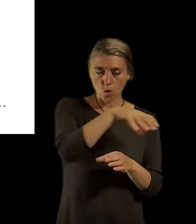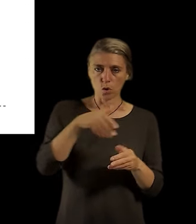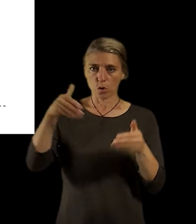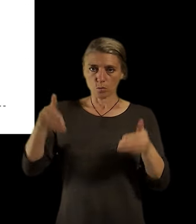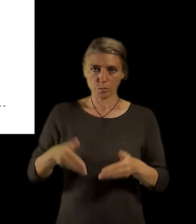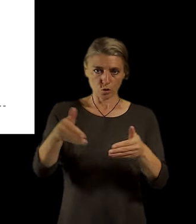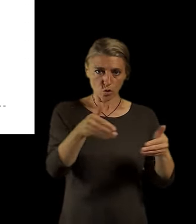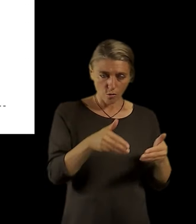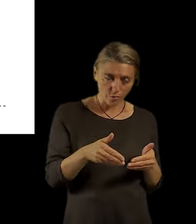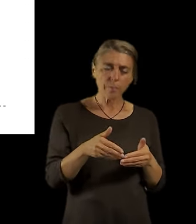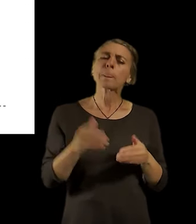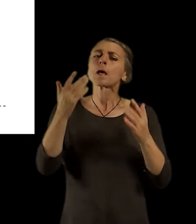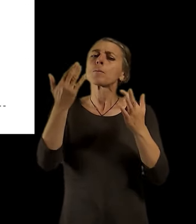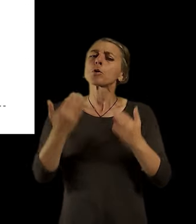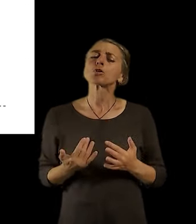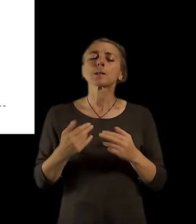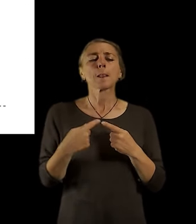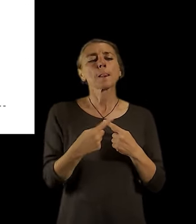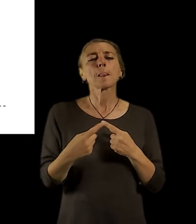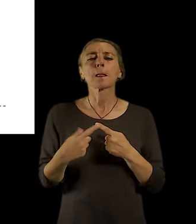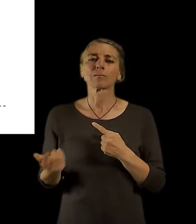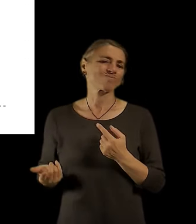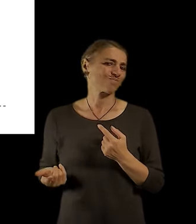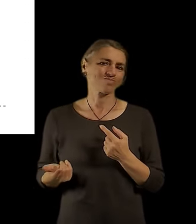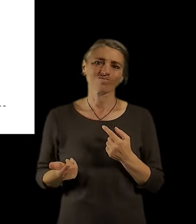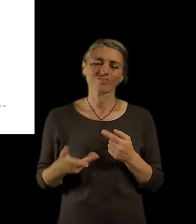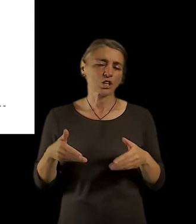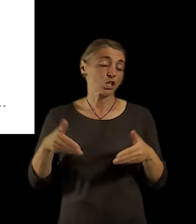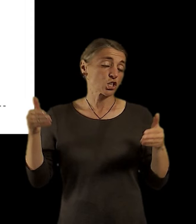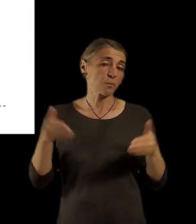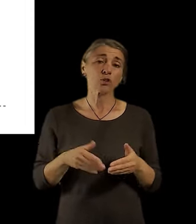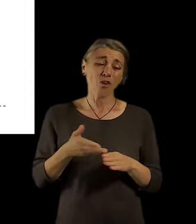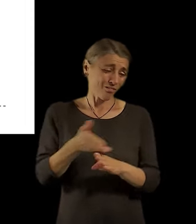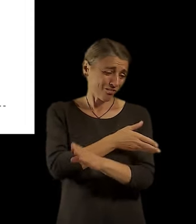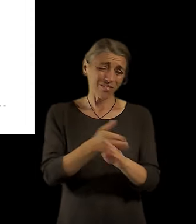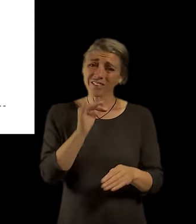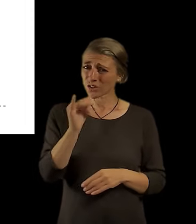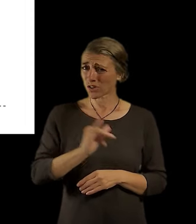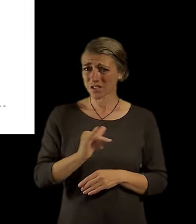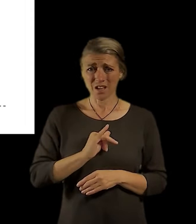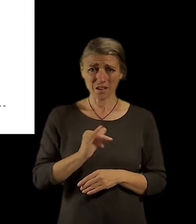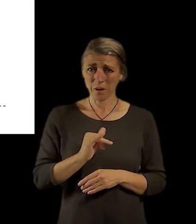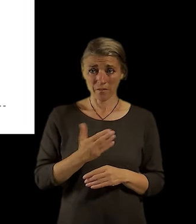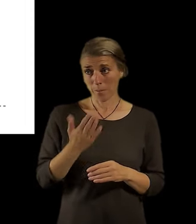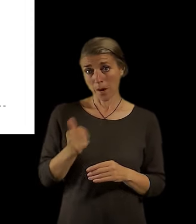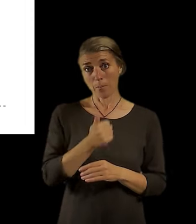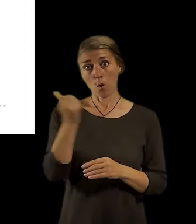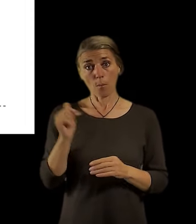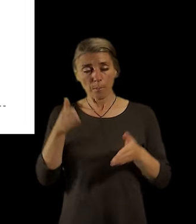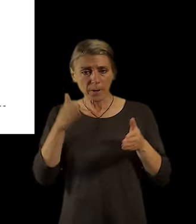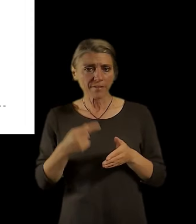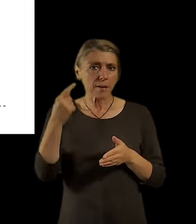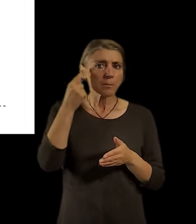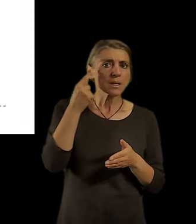docházkovou, tak hřbitovy jsou nepopsaný papír. Těmi se nikdo nezabýval, jsme skoro první, neexistují k tomu žádné metodické